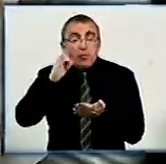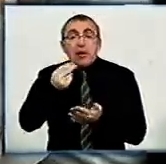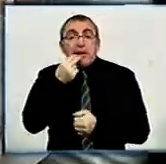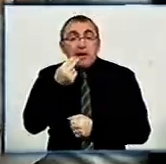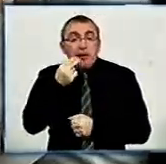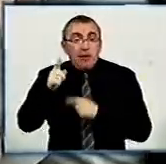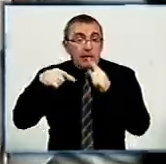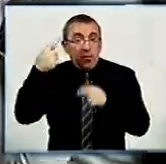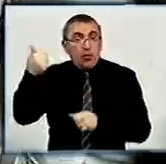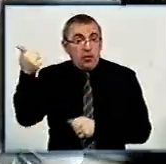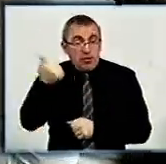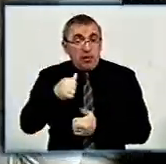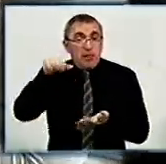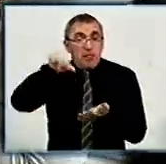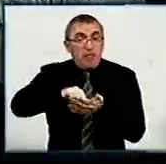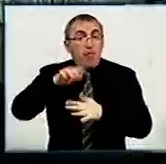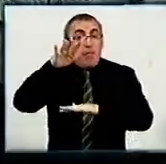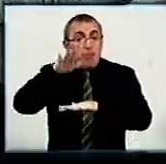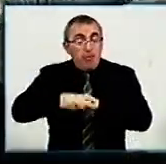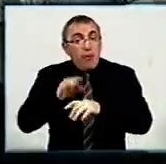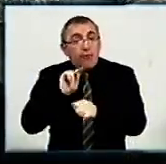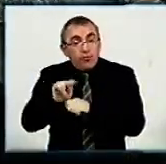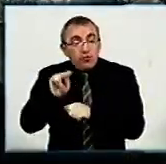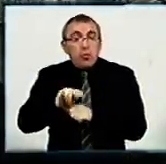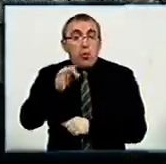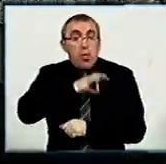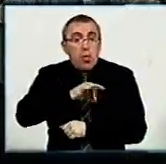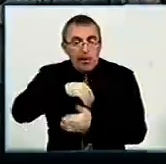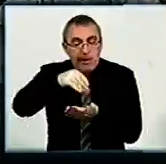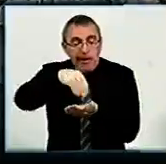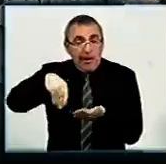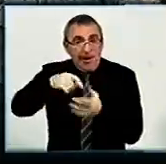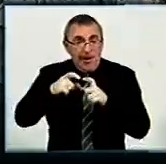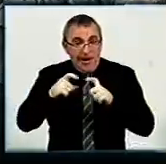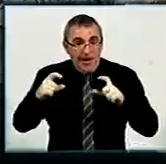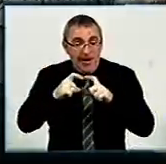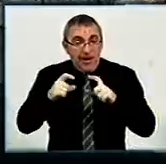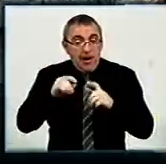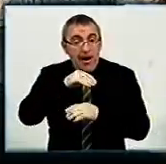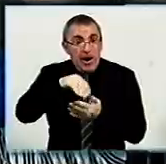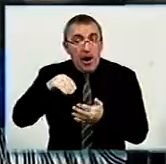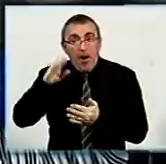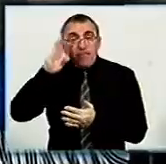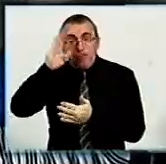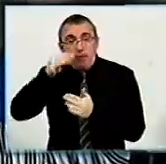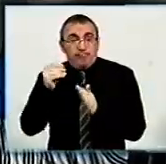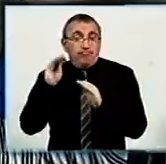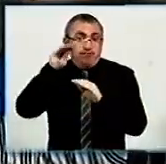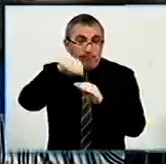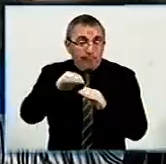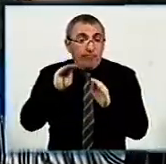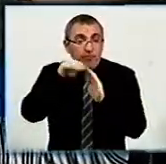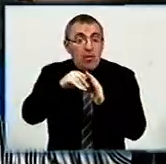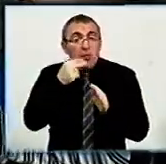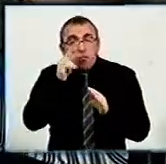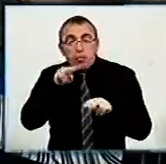Протягом наступного тижня представники банків вчитимуть дітей користуватися картками. Рахунок батьки поповнюватимуть самі. Кожне покупку своєї дитини